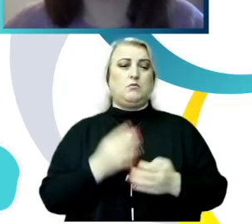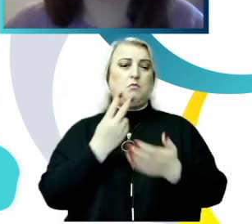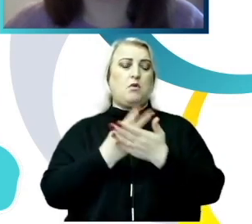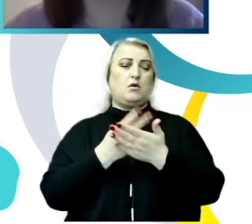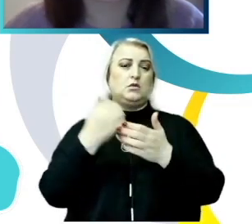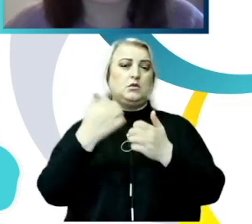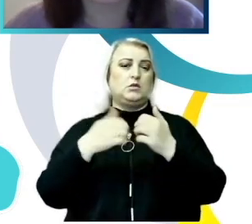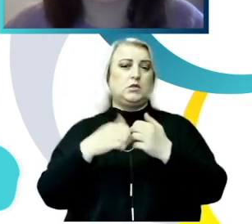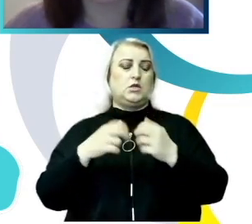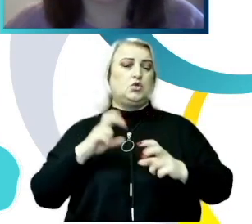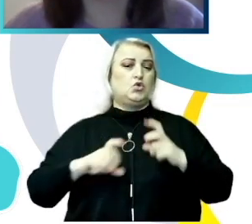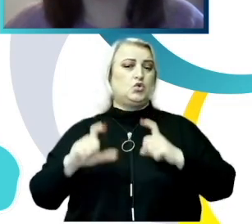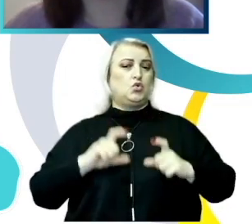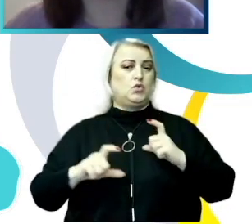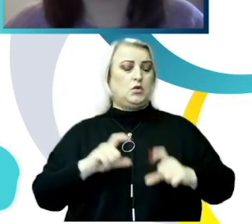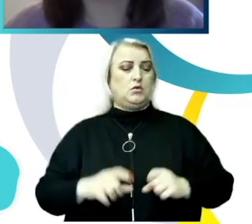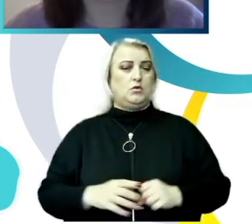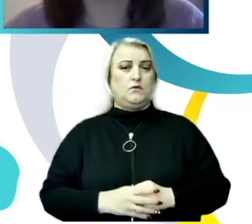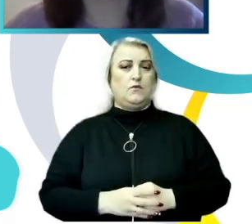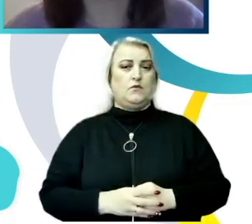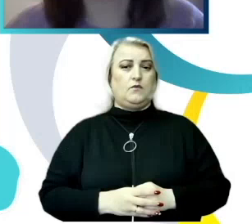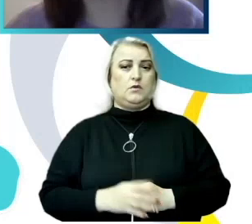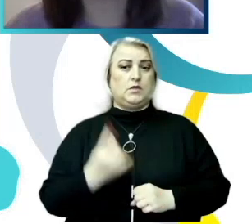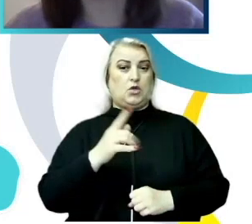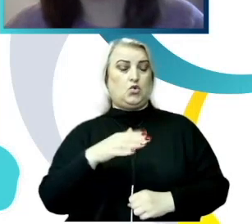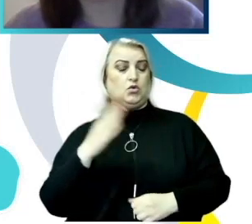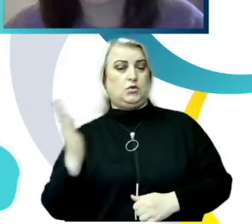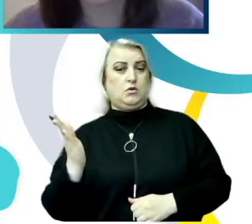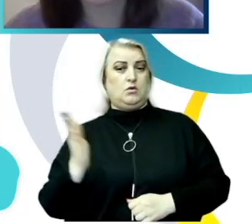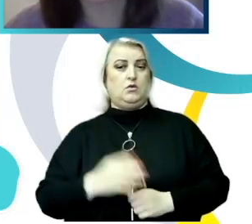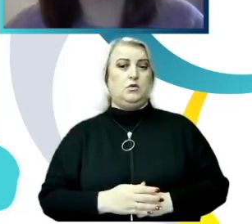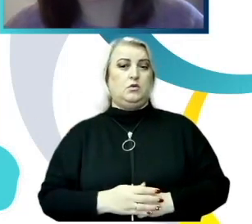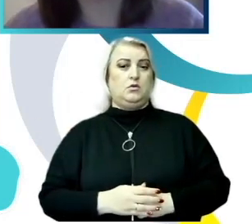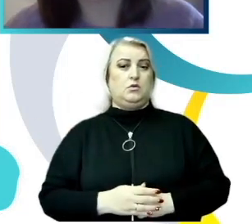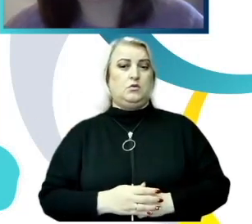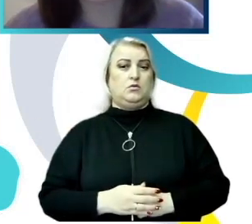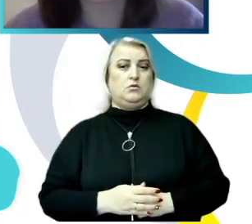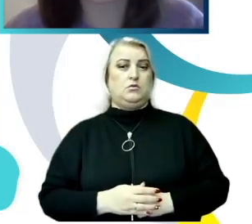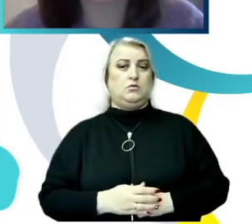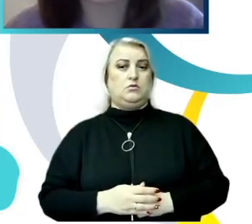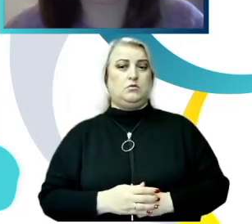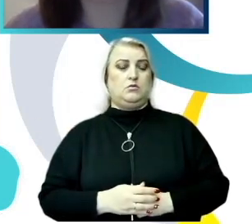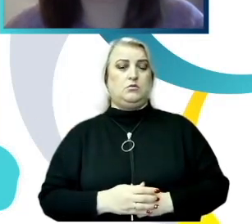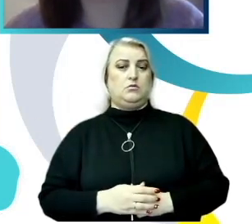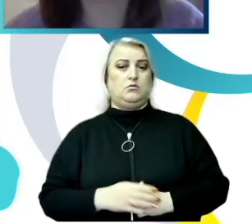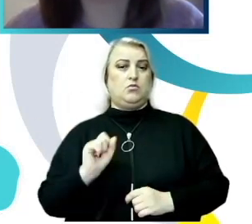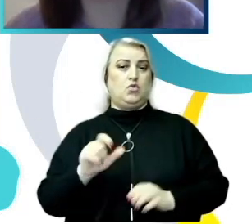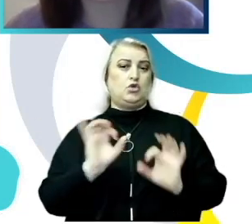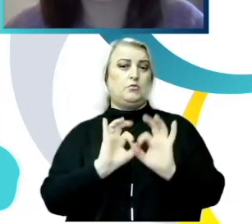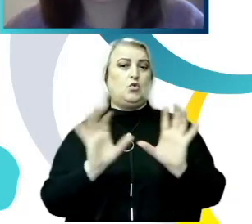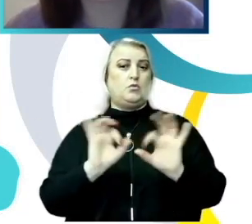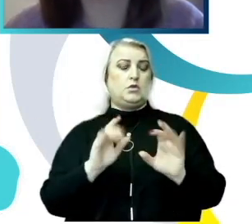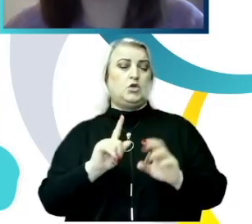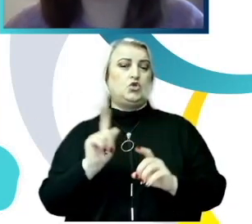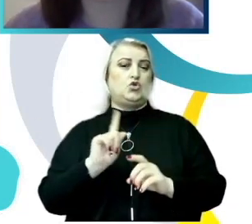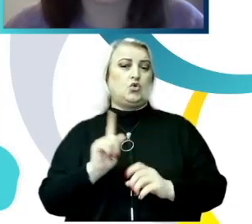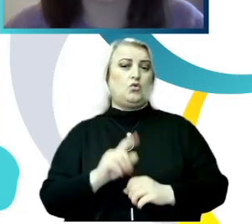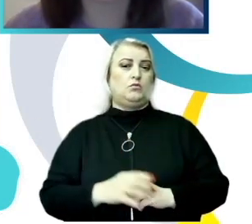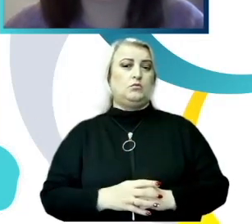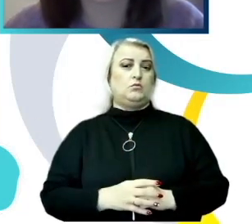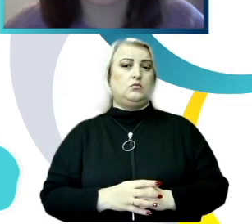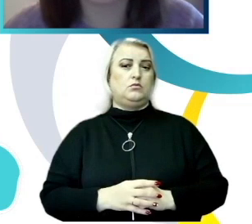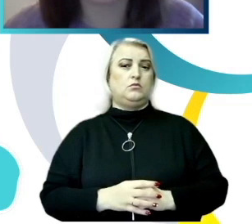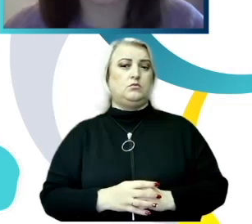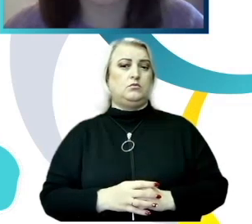pe de o parte pentru a se da, o putem explica prin evidențierea în